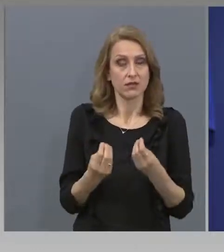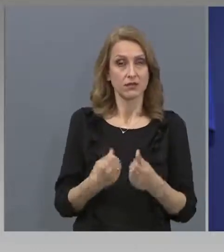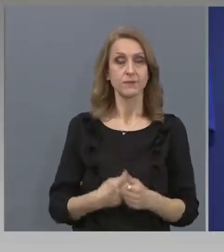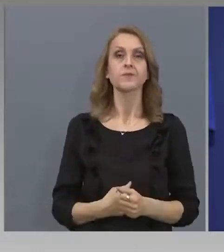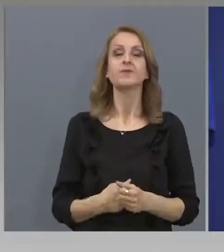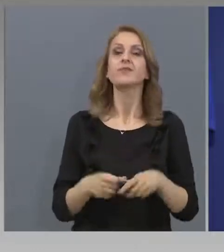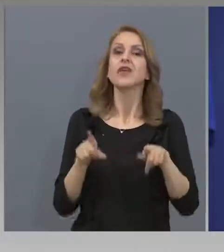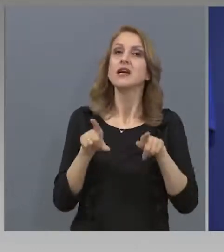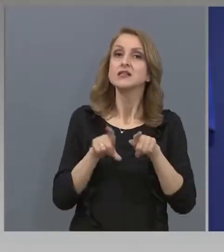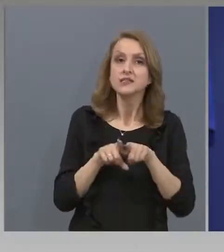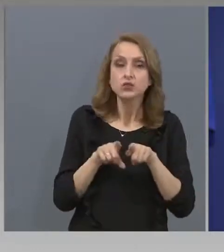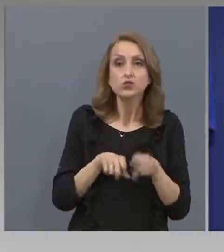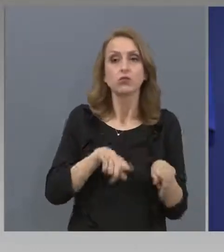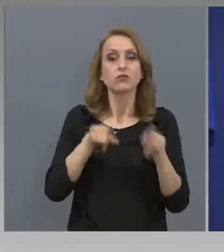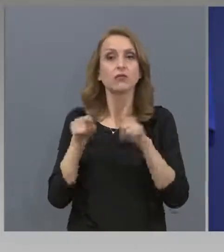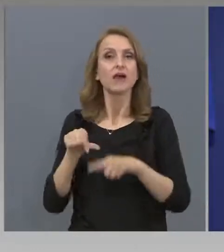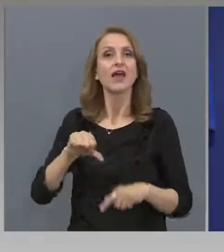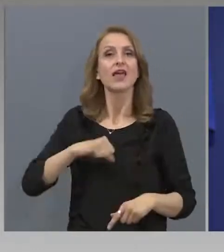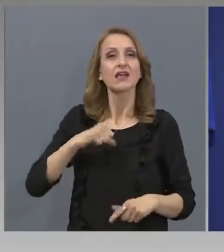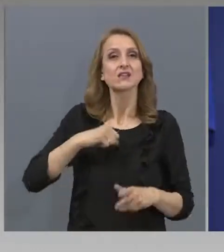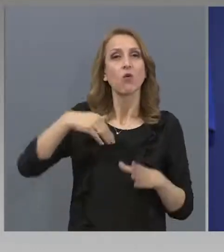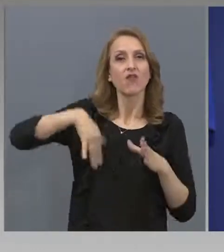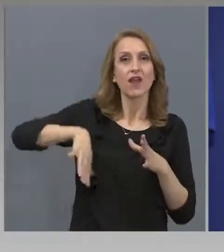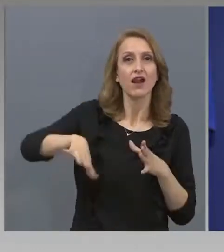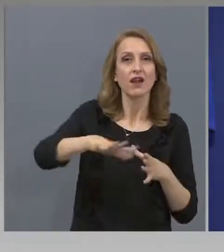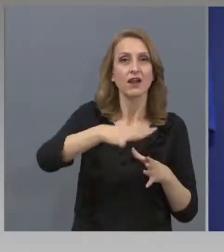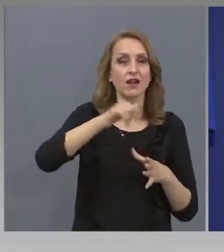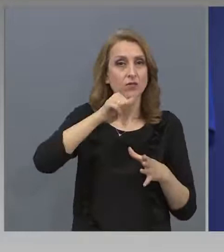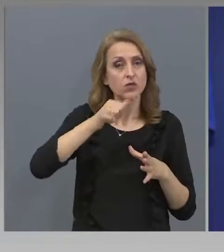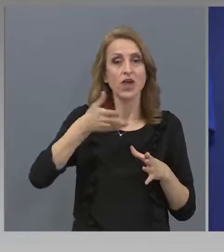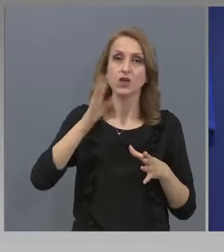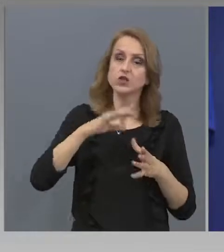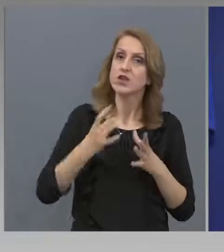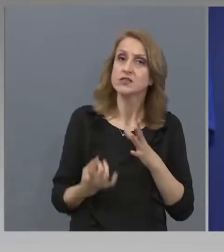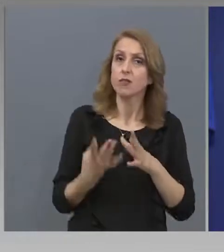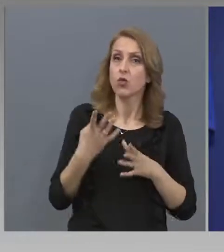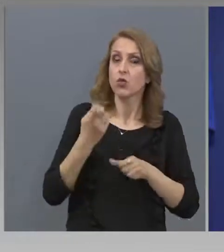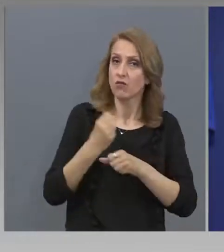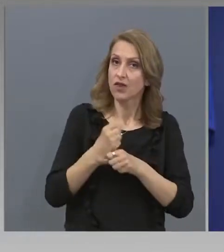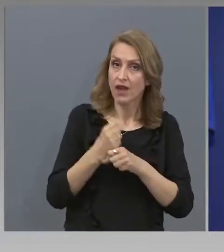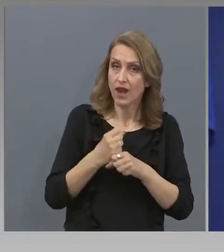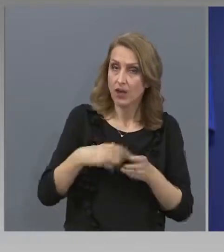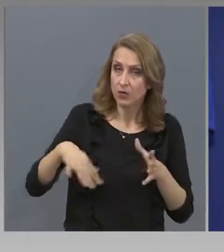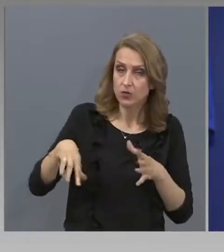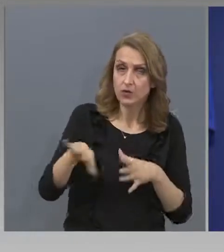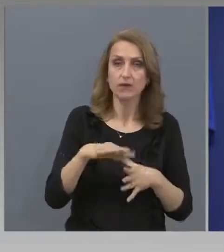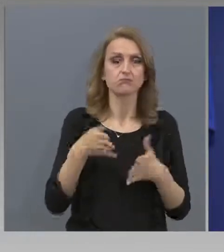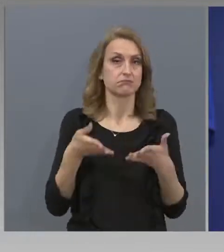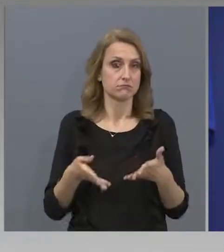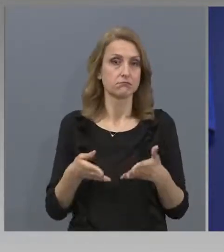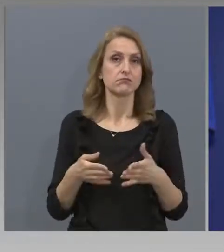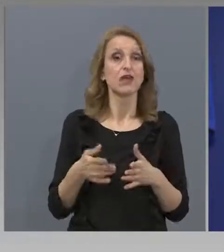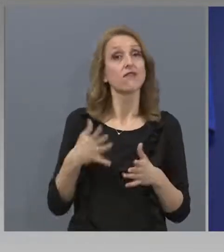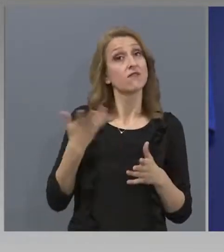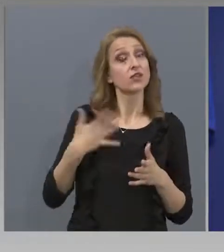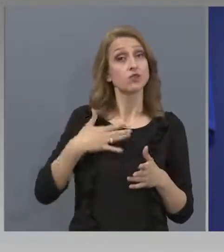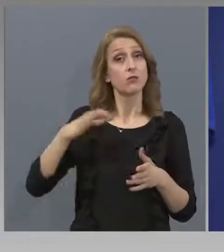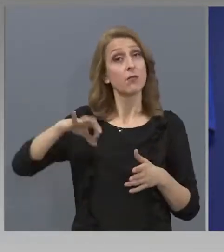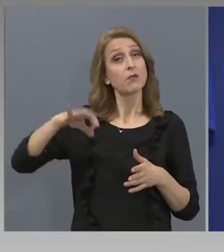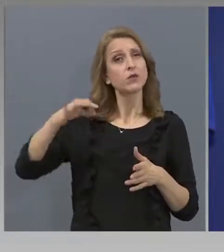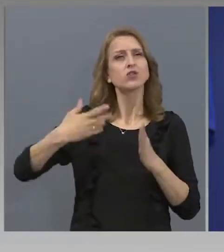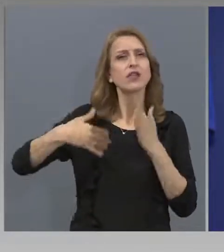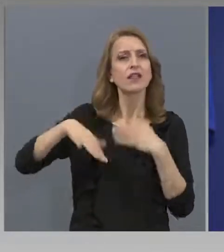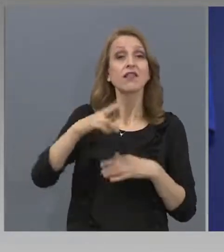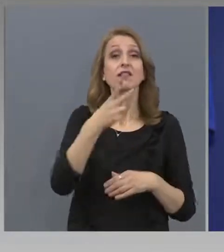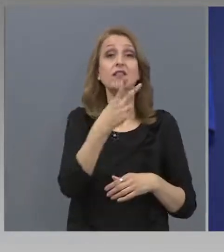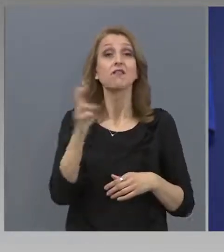По язовирите ще се оскори работата и към настоящи момент има приключени вече проекти и поръчки за ремонт на над 200